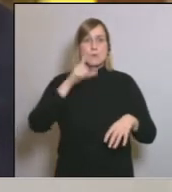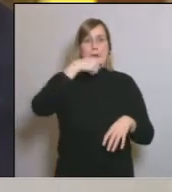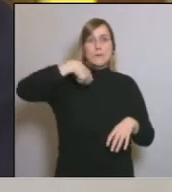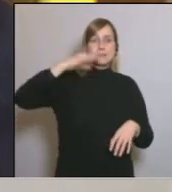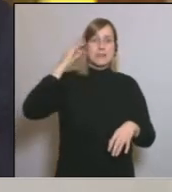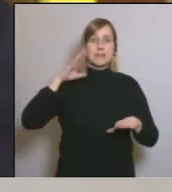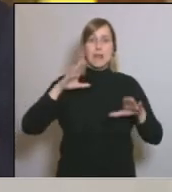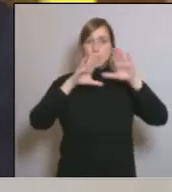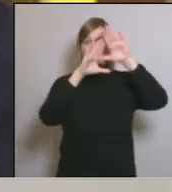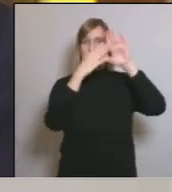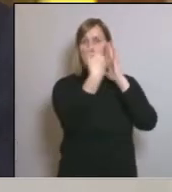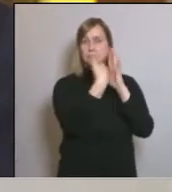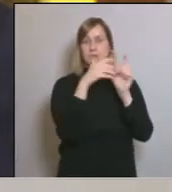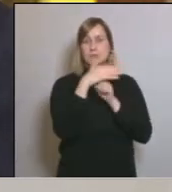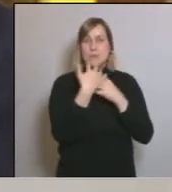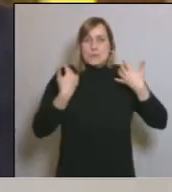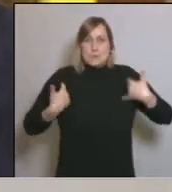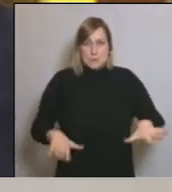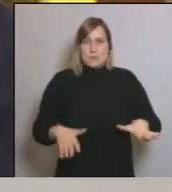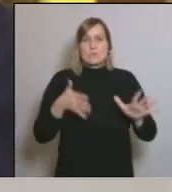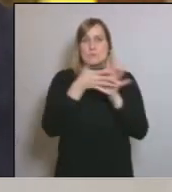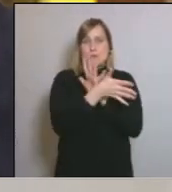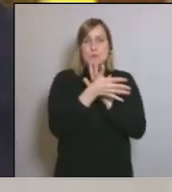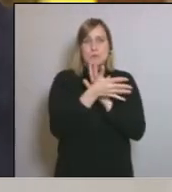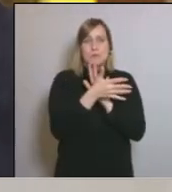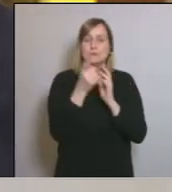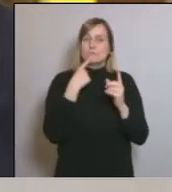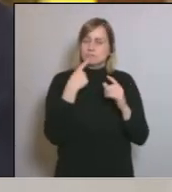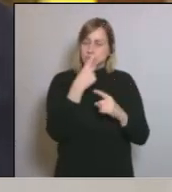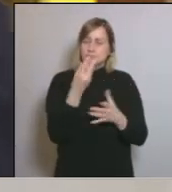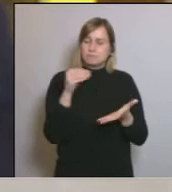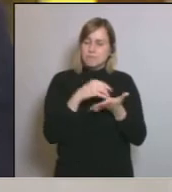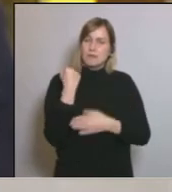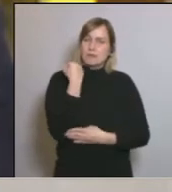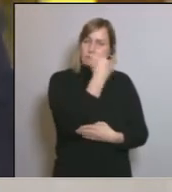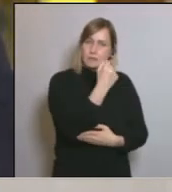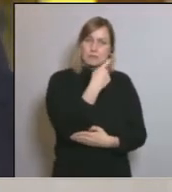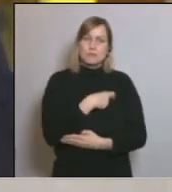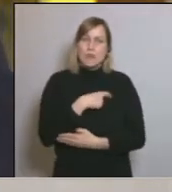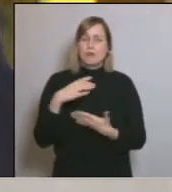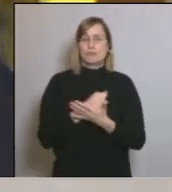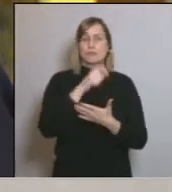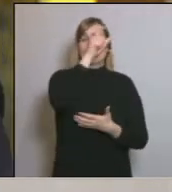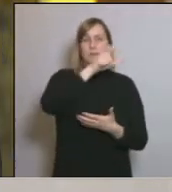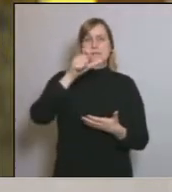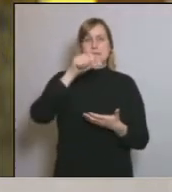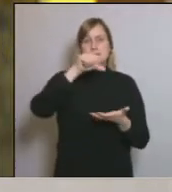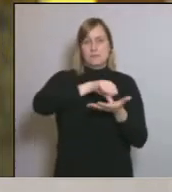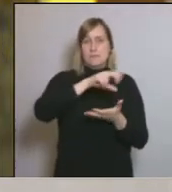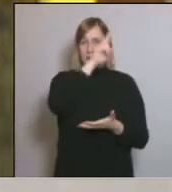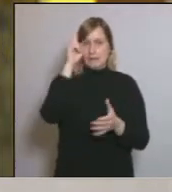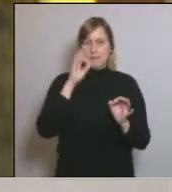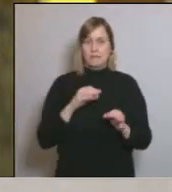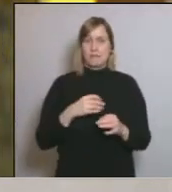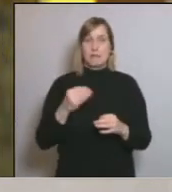exposat i que per això he insistit en traslladar tota la meva solidaritat i tot el suport a tota la ciutat madrilenya. Els he preguntat el